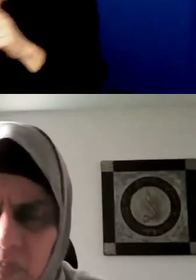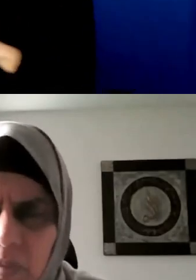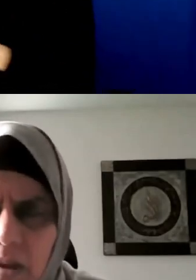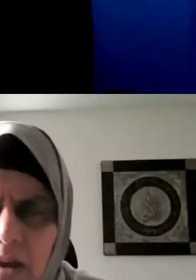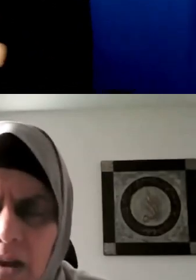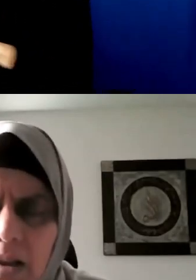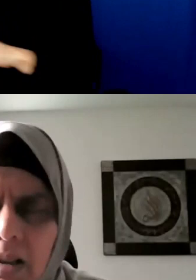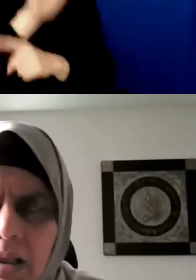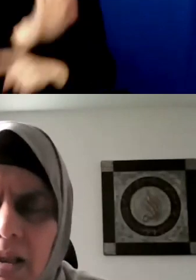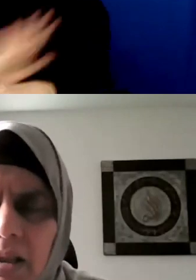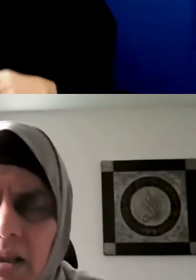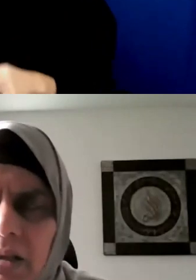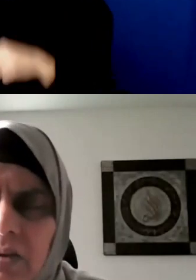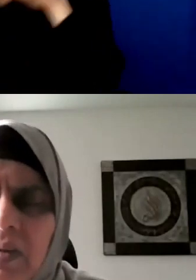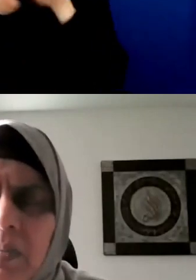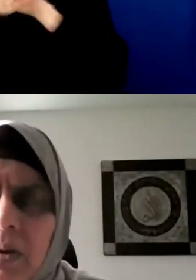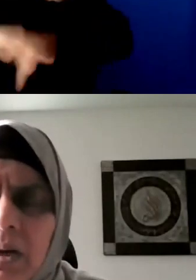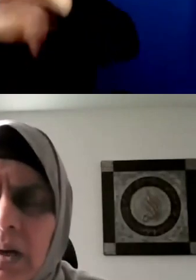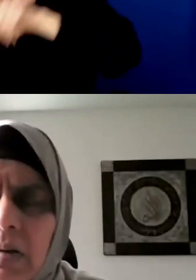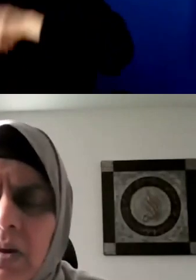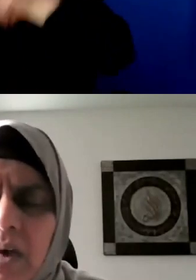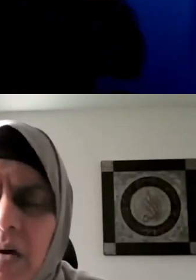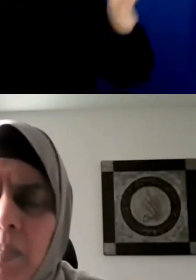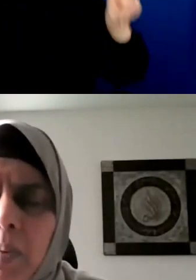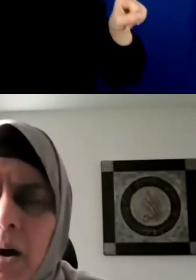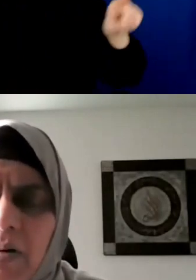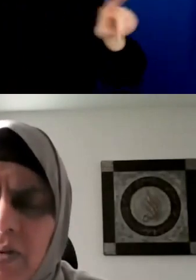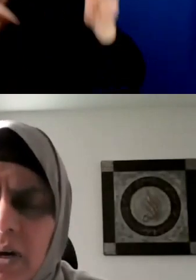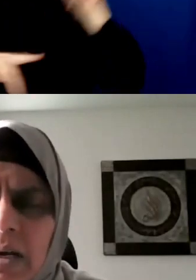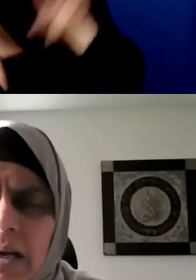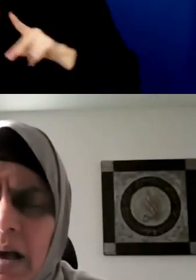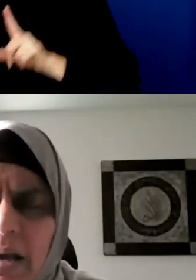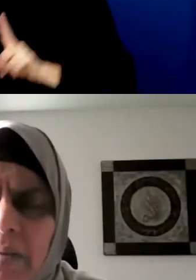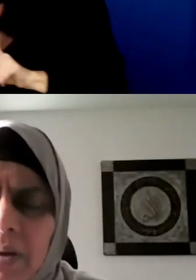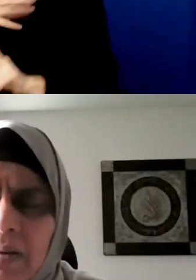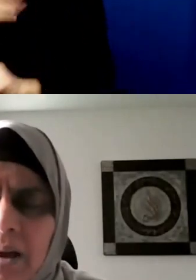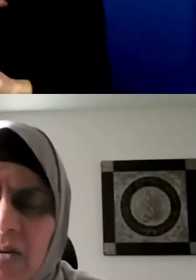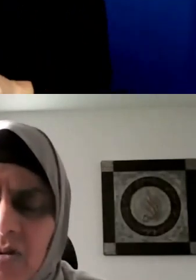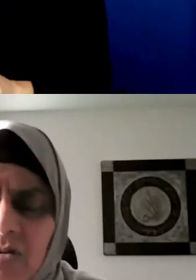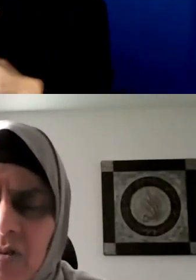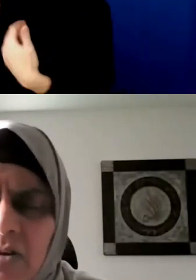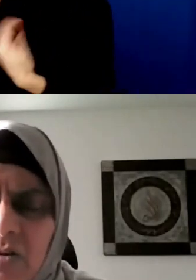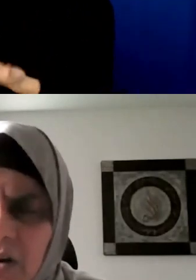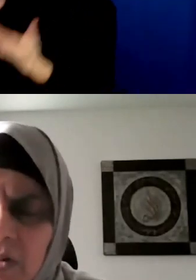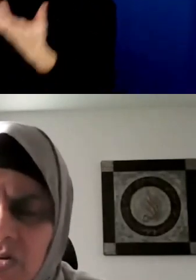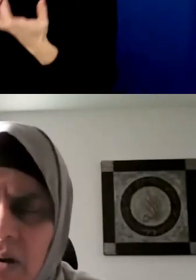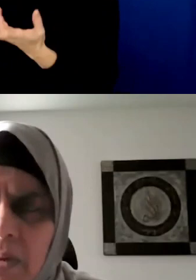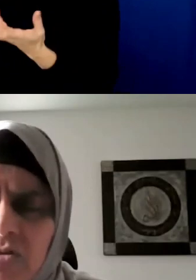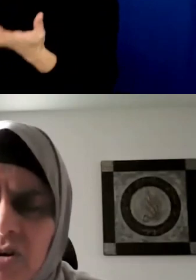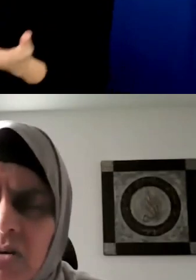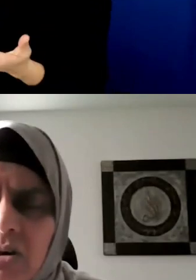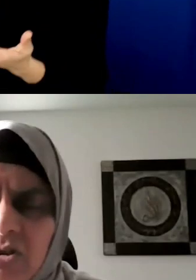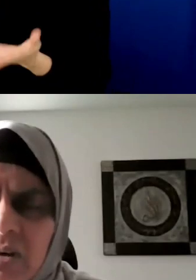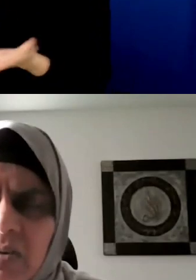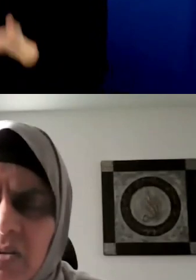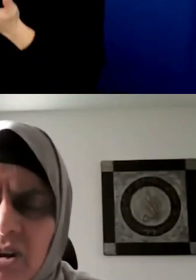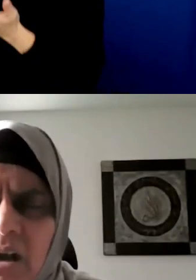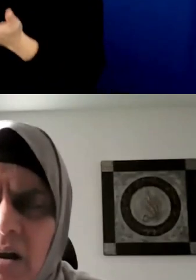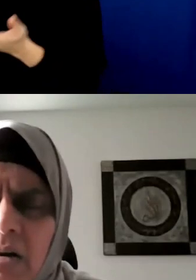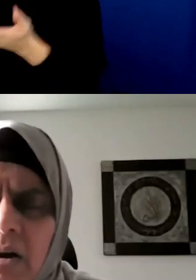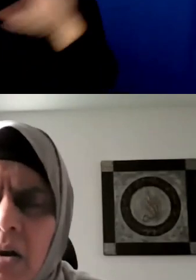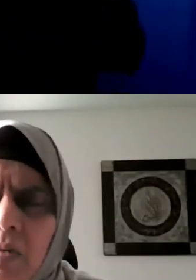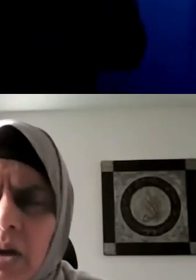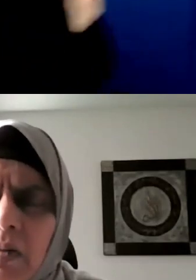'autre et à l'échelle mondiale, toute personne vivant en situation de handicap. Le handicap sans pauvreté,